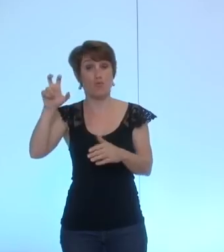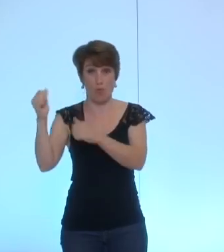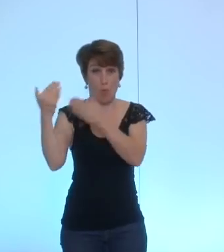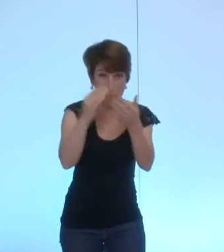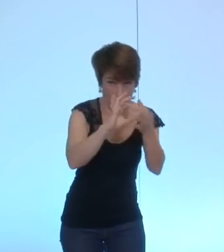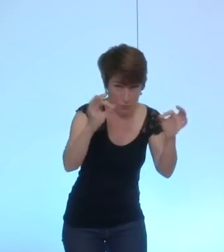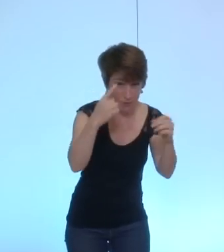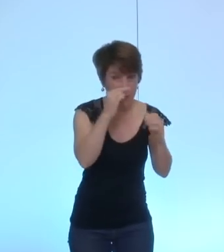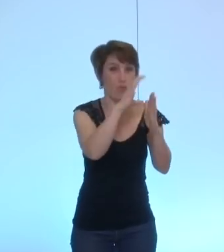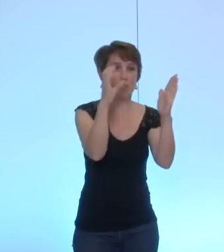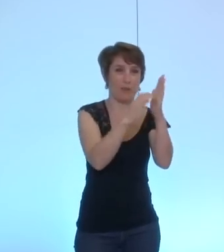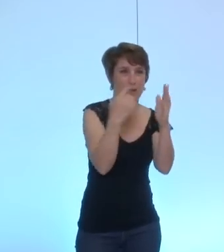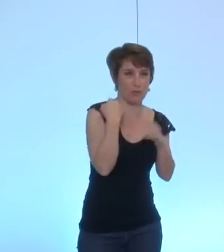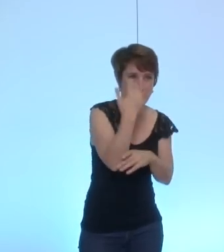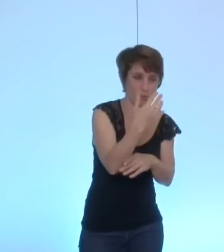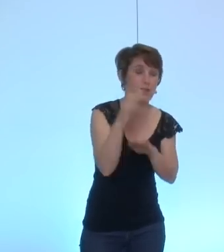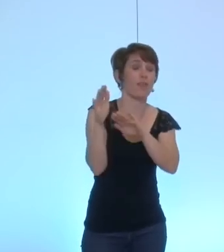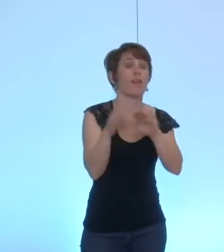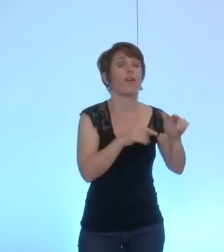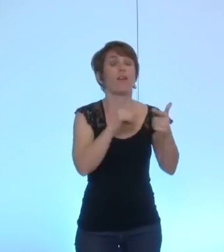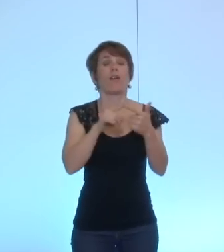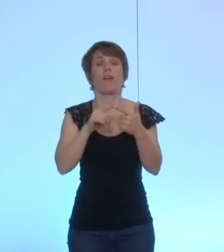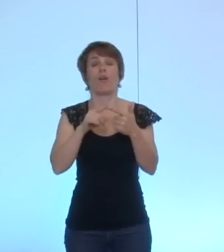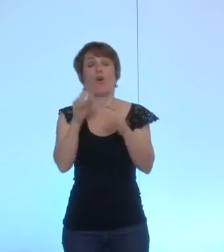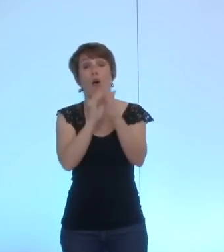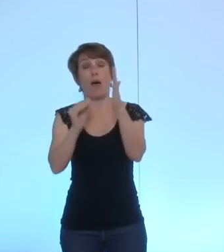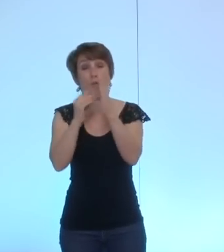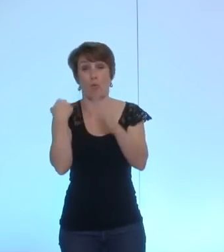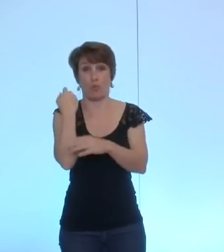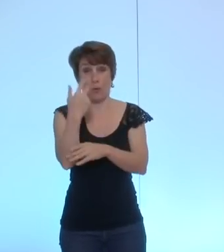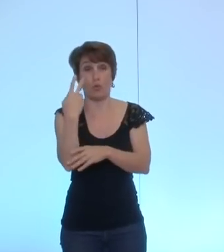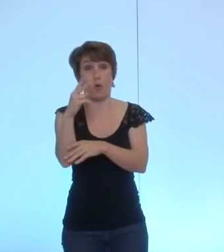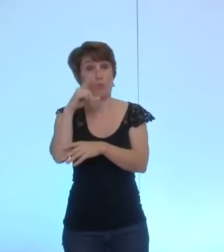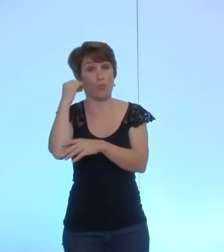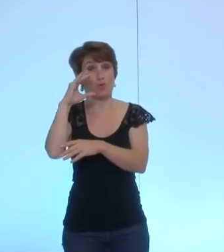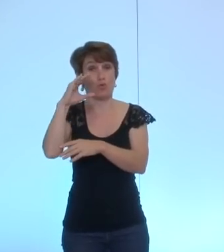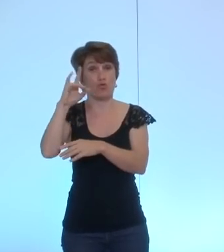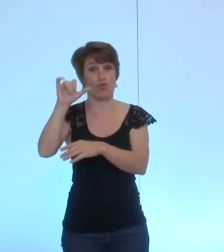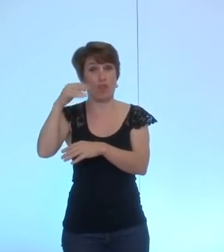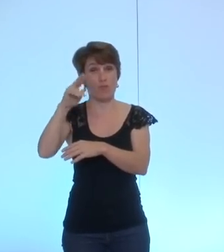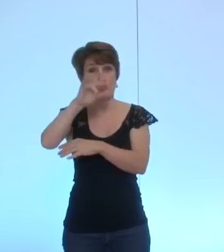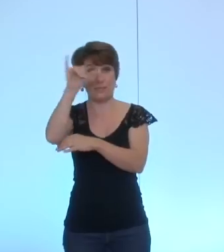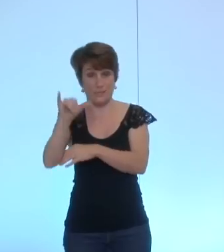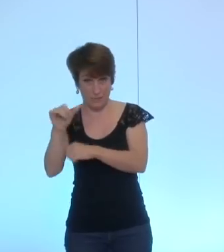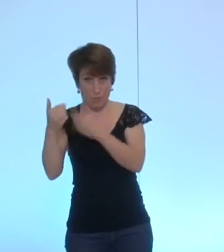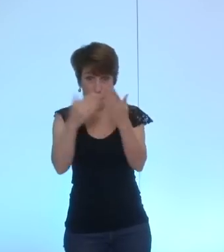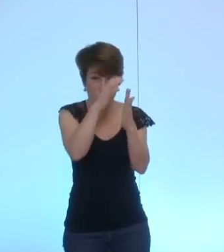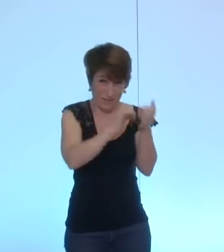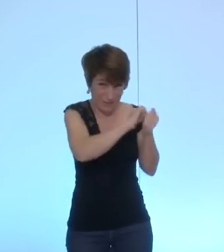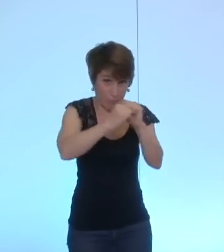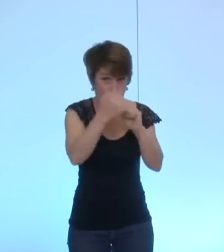'objet de la délibération de l'amendement 3 de Mathieu Chamussy pour la délibération 6